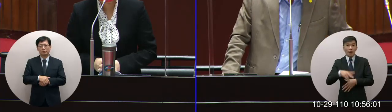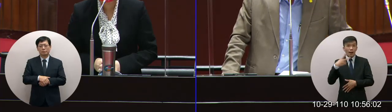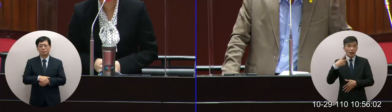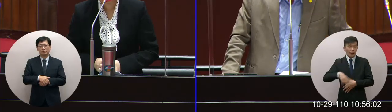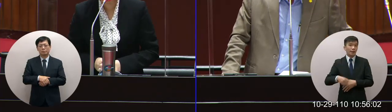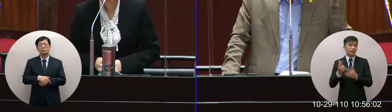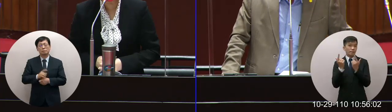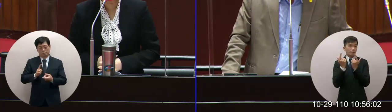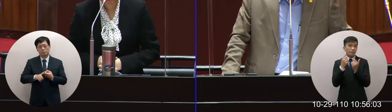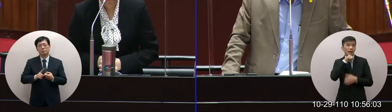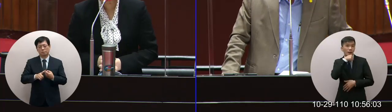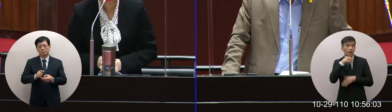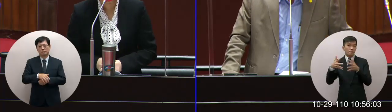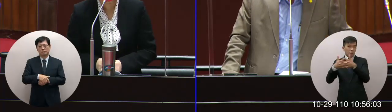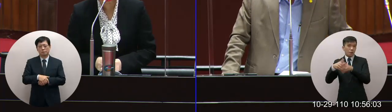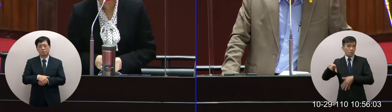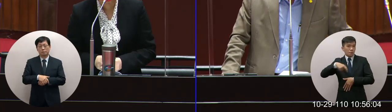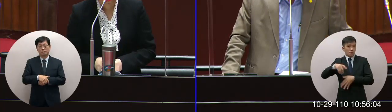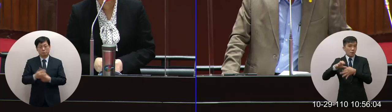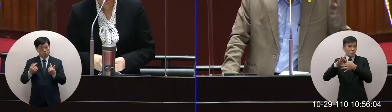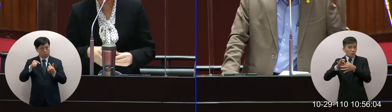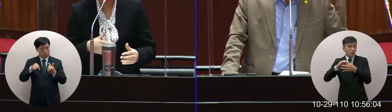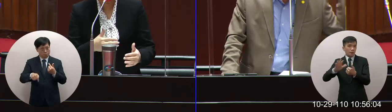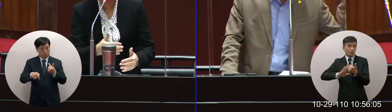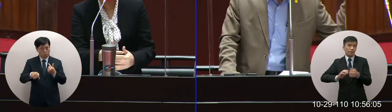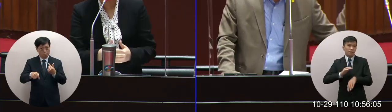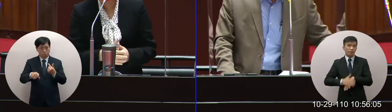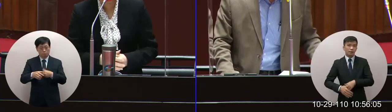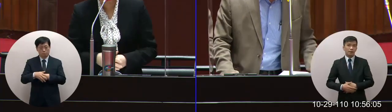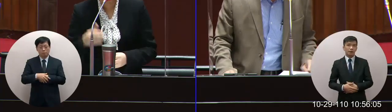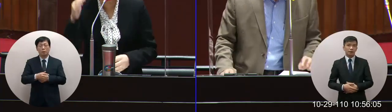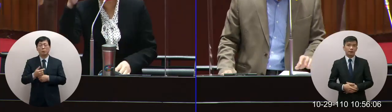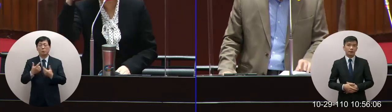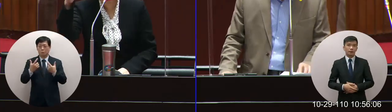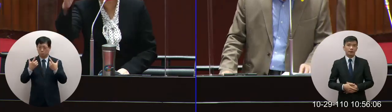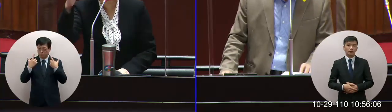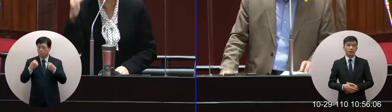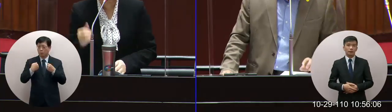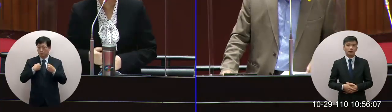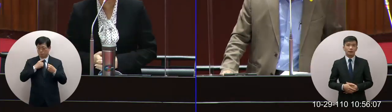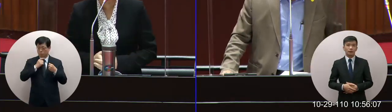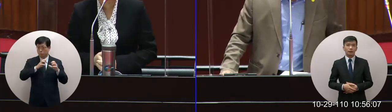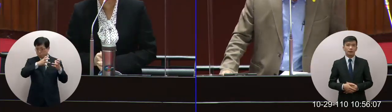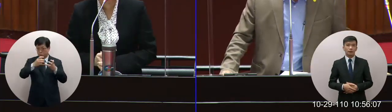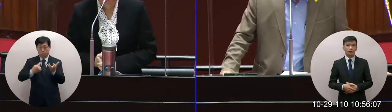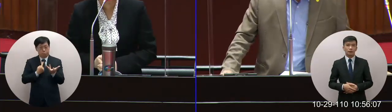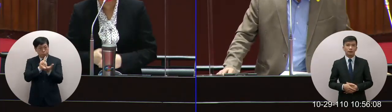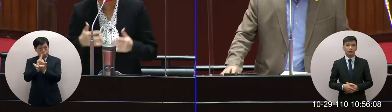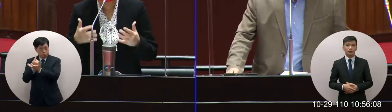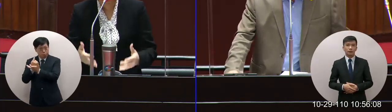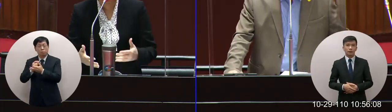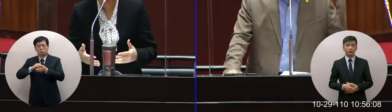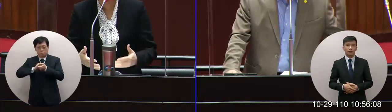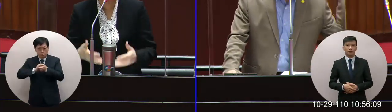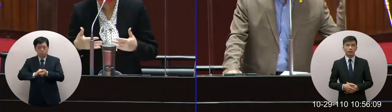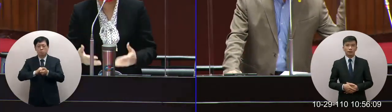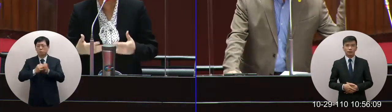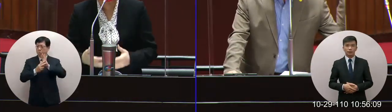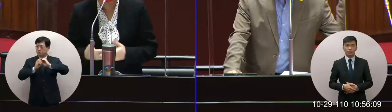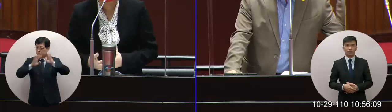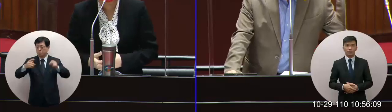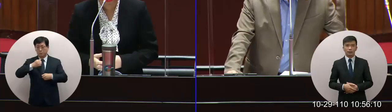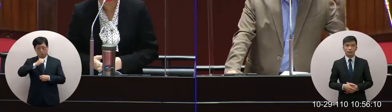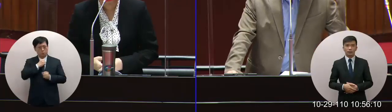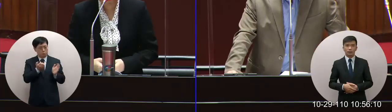關係對的對的所以這樣的一個我們要去國際上要加入的話一定要讓人家覺得